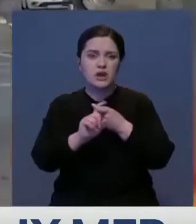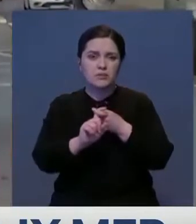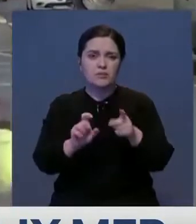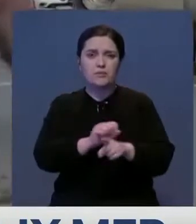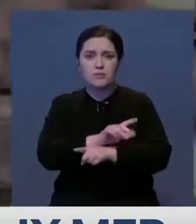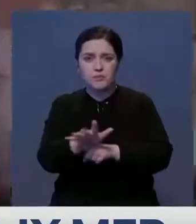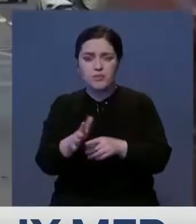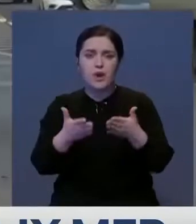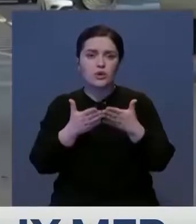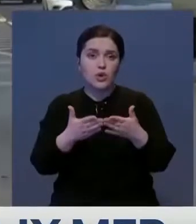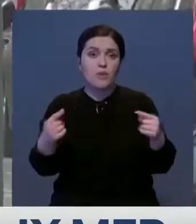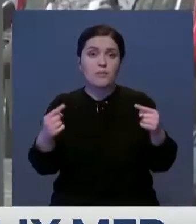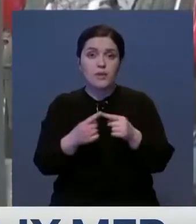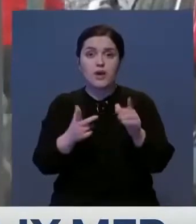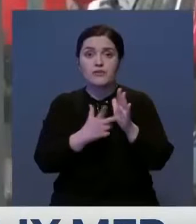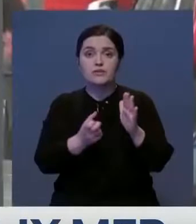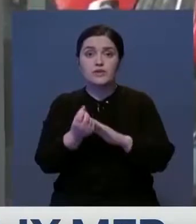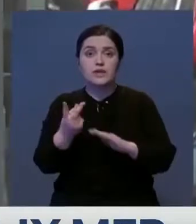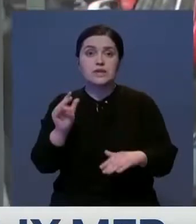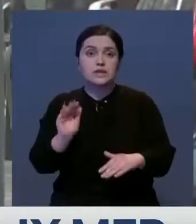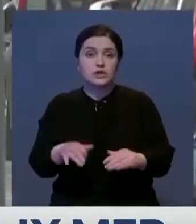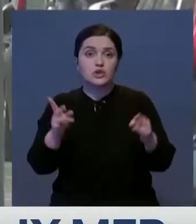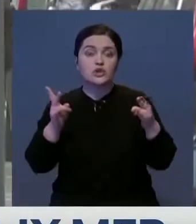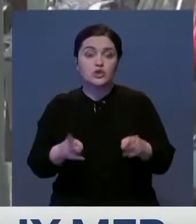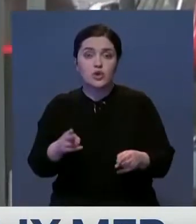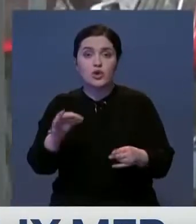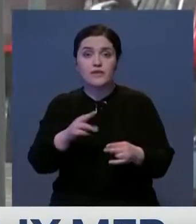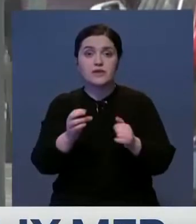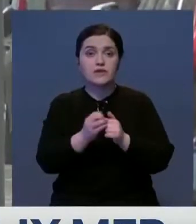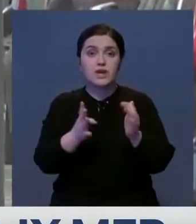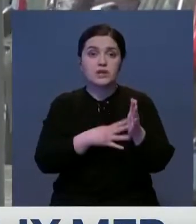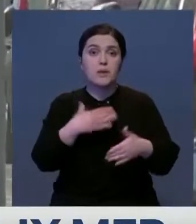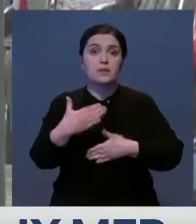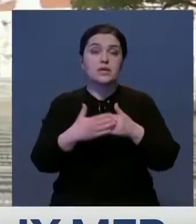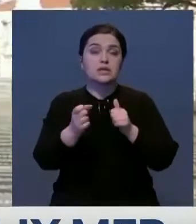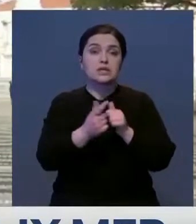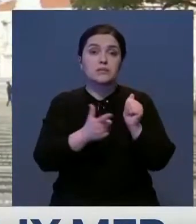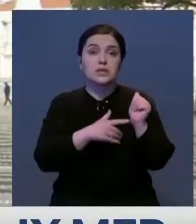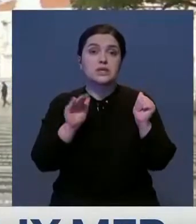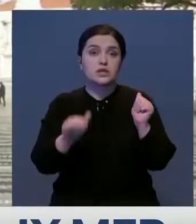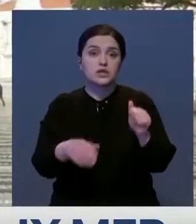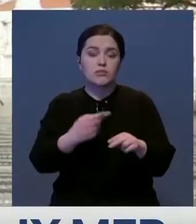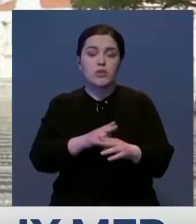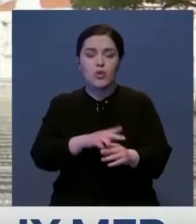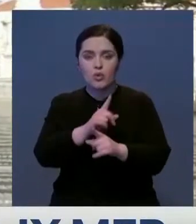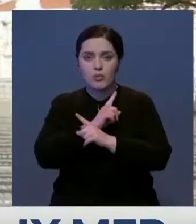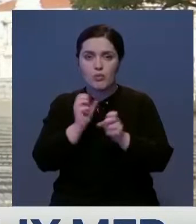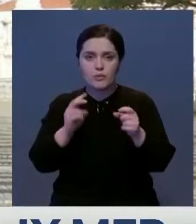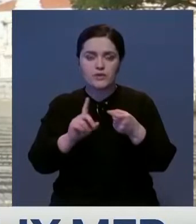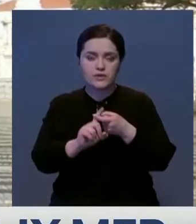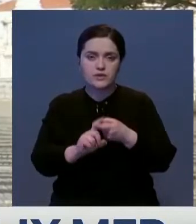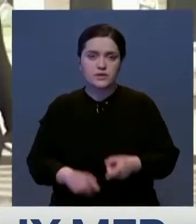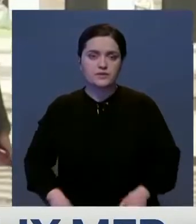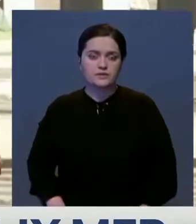эпидемии в Португалии подтверждено свыше 812 тысяч случаев COVID-19. Почти 17 тысяч стали жертвами